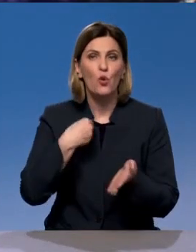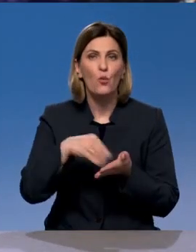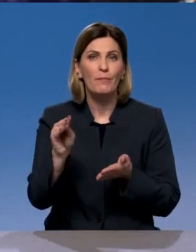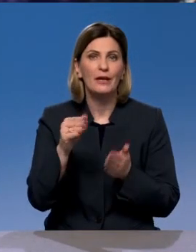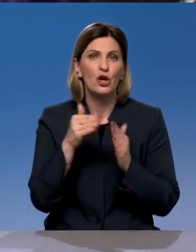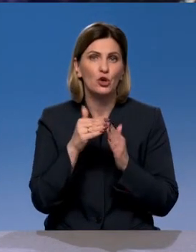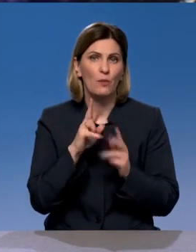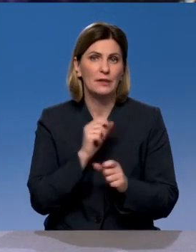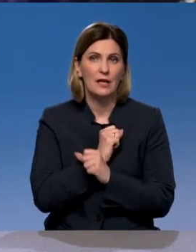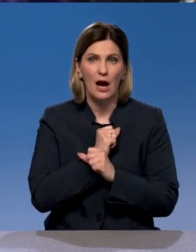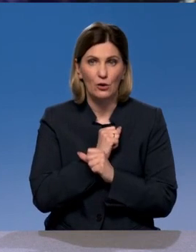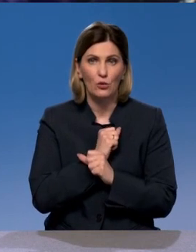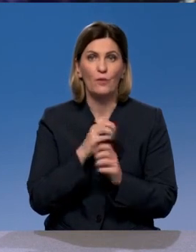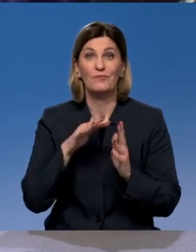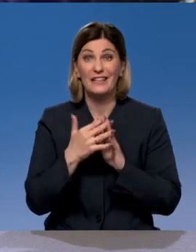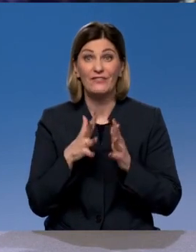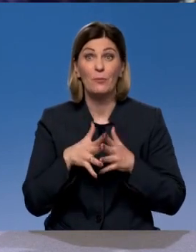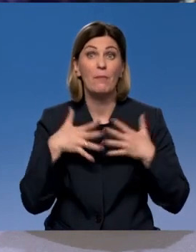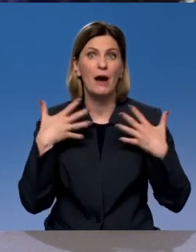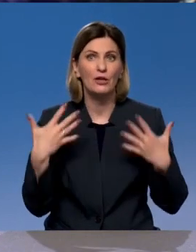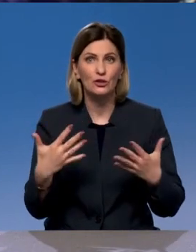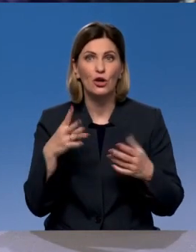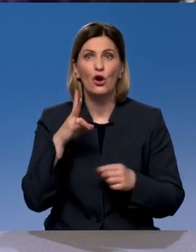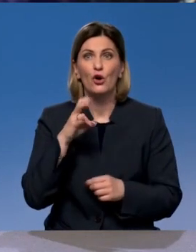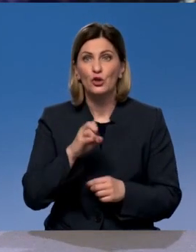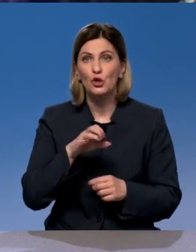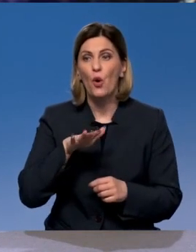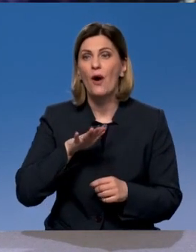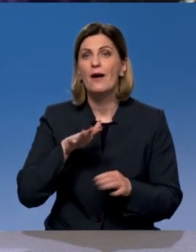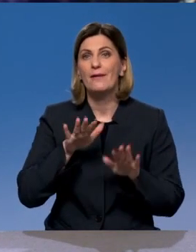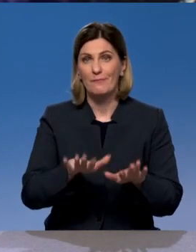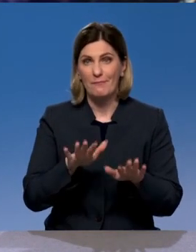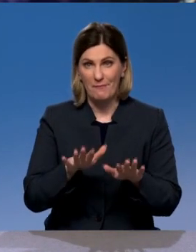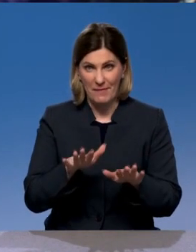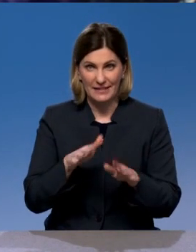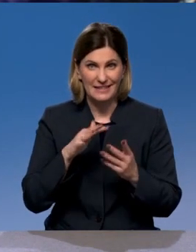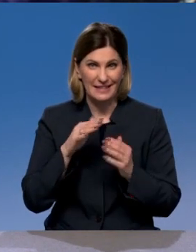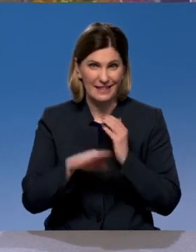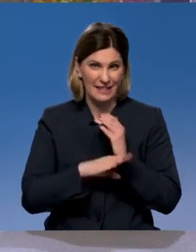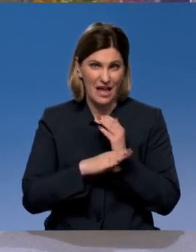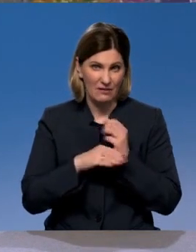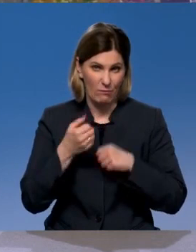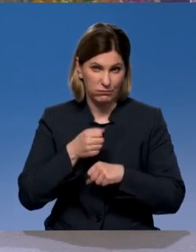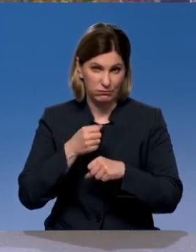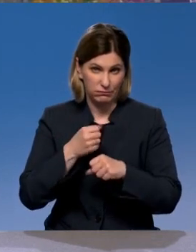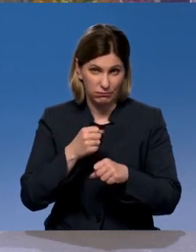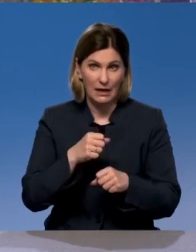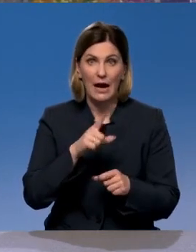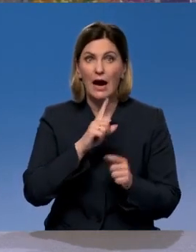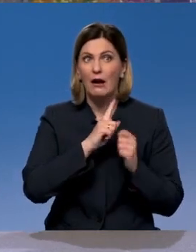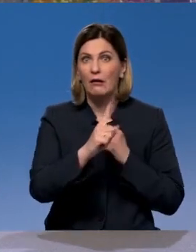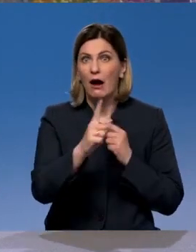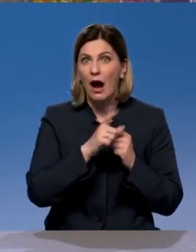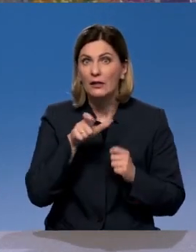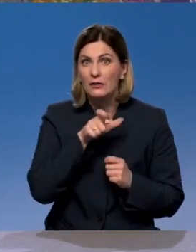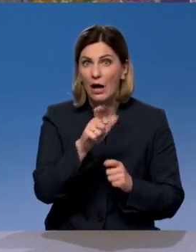Село достаточно большое, но местная деревообрабатывающая организация раскатала единственную дорогу, как трассу под